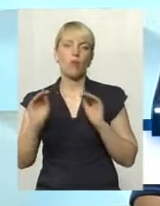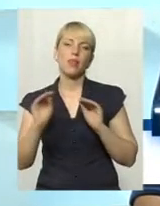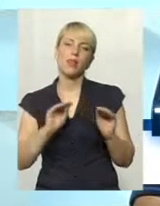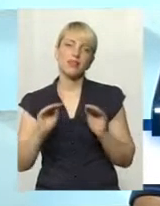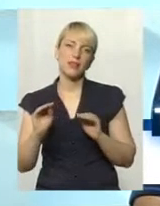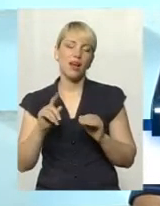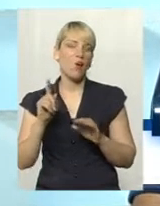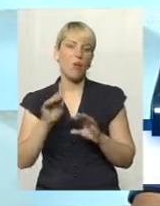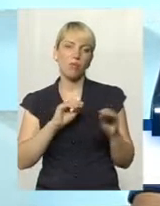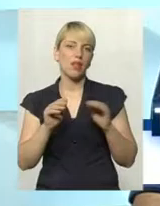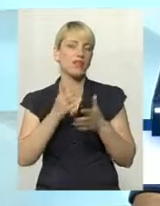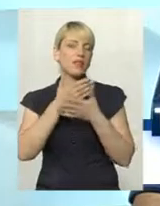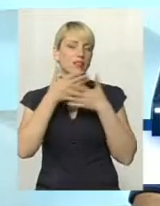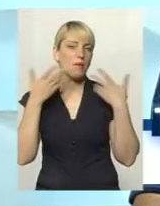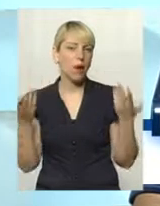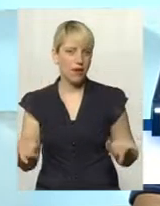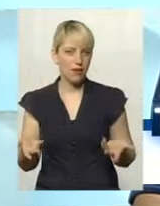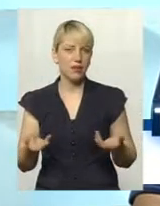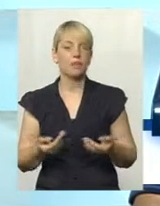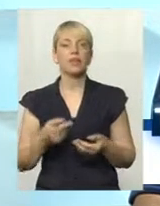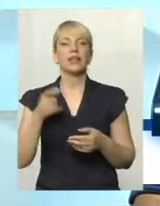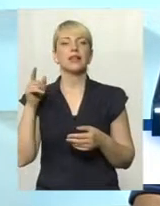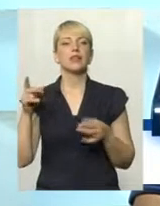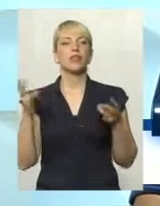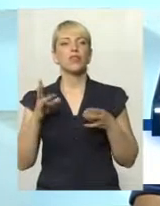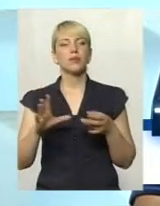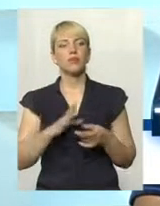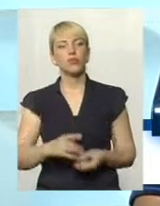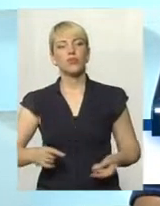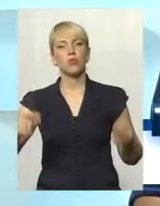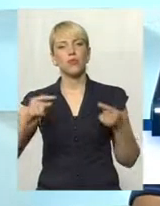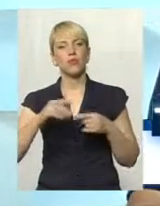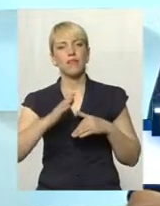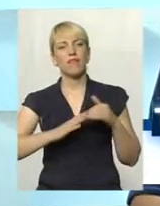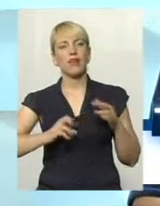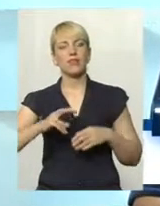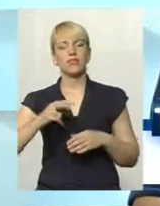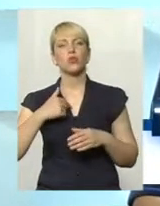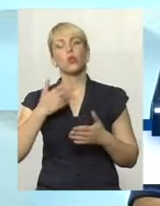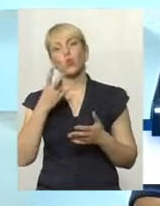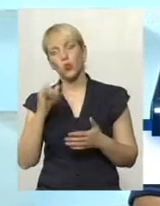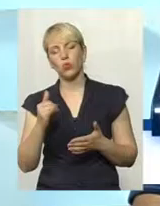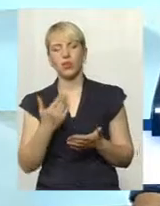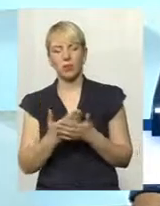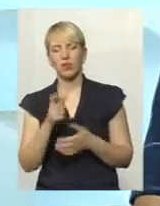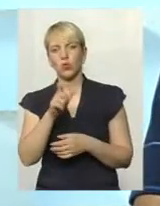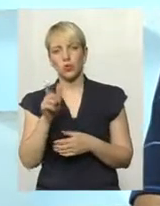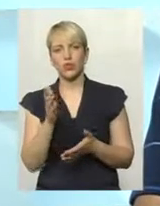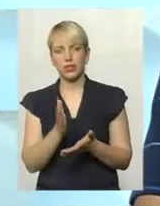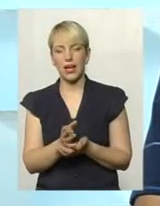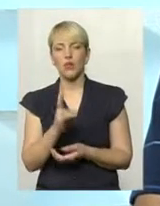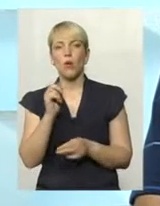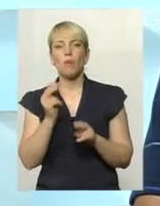там немає. Для цього повинні бути відповідні фахівці. Він у фахівці, я допускаю, що там є. Але без